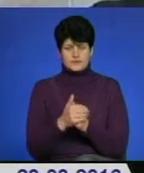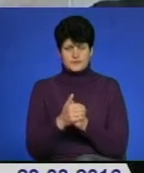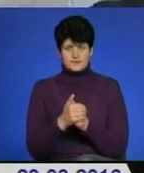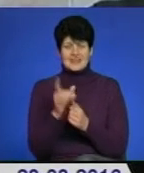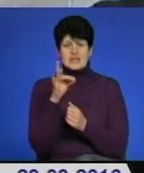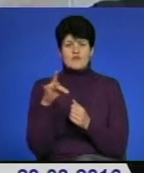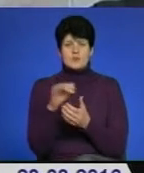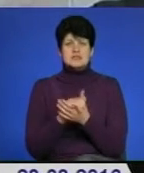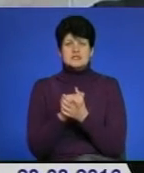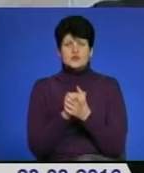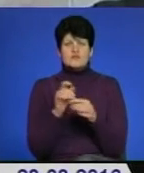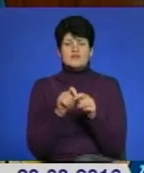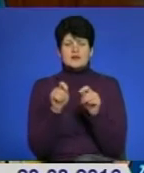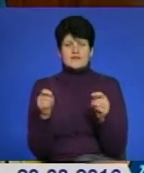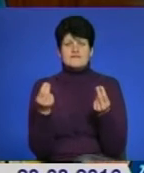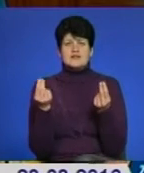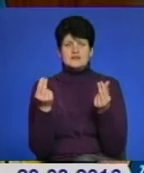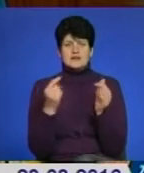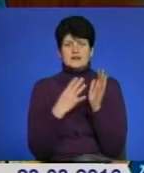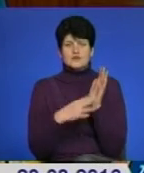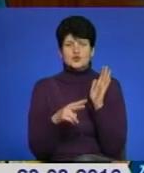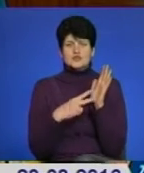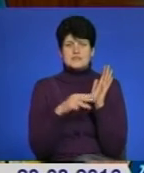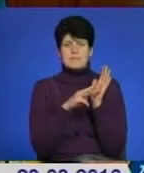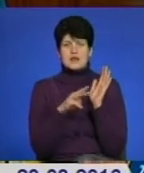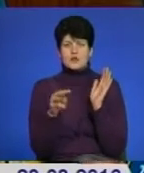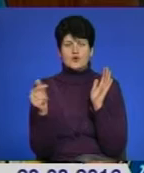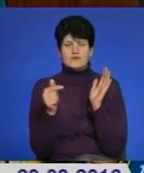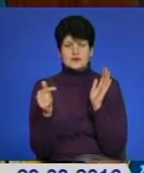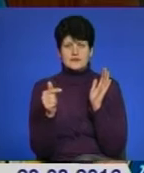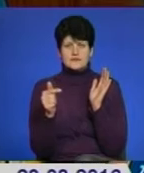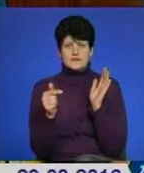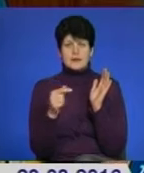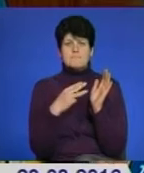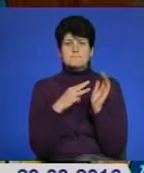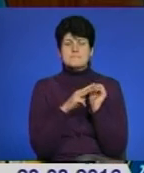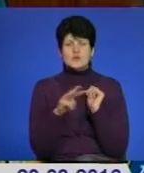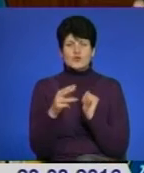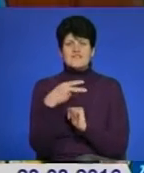Європейський Союз відкрив фінансування на 97 мільйонів євро